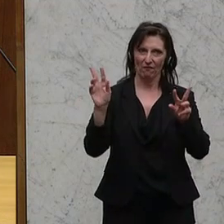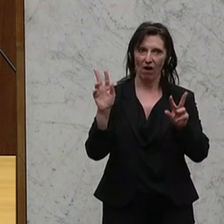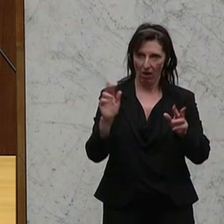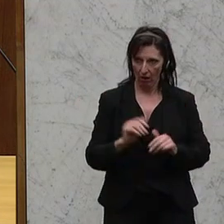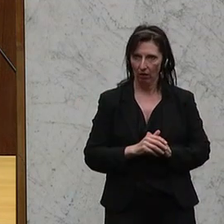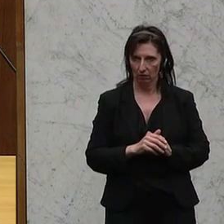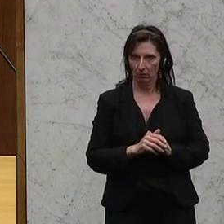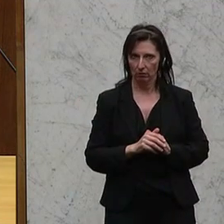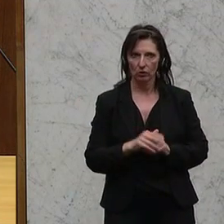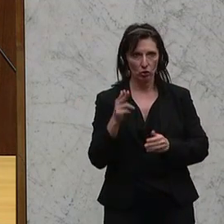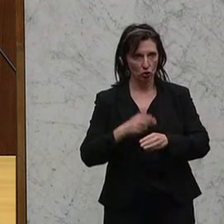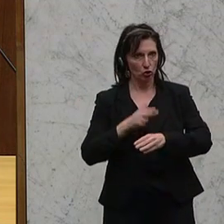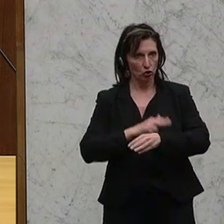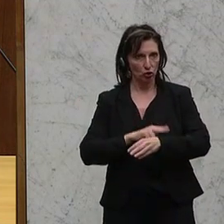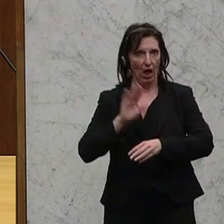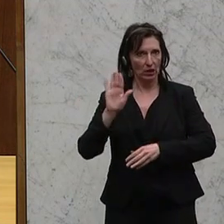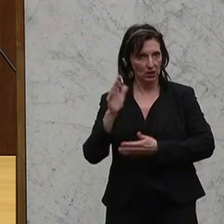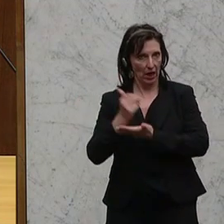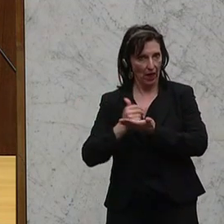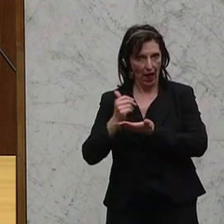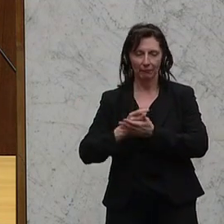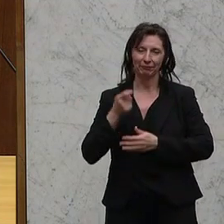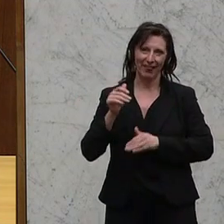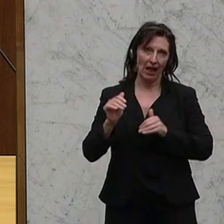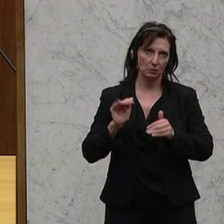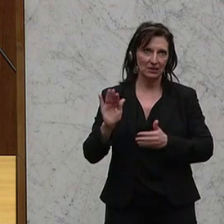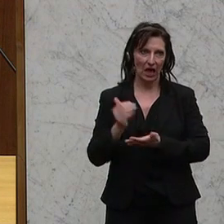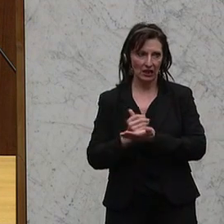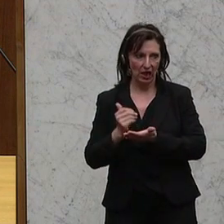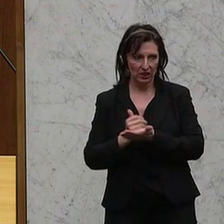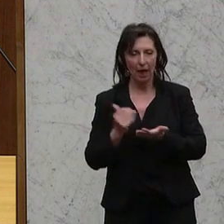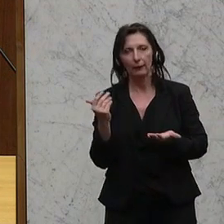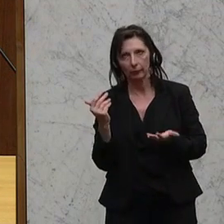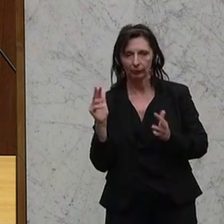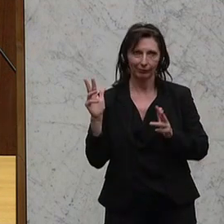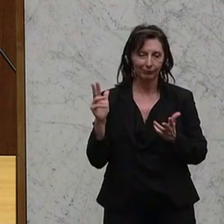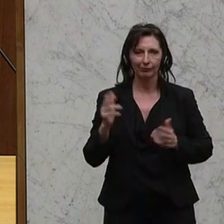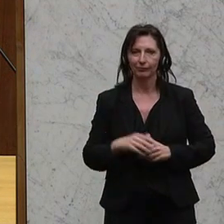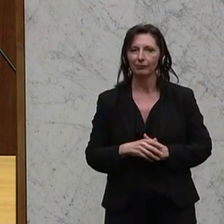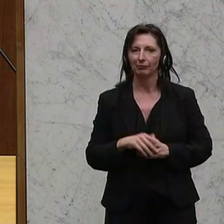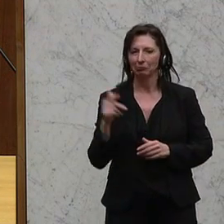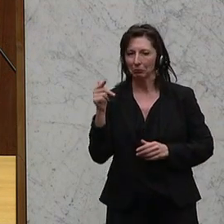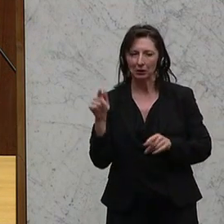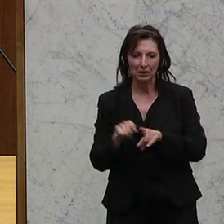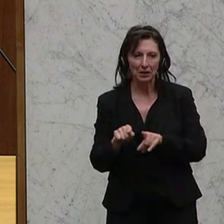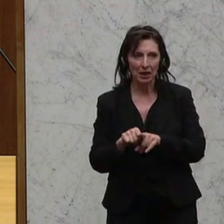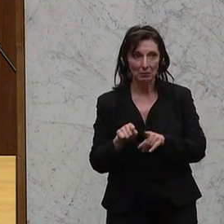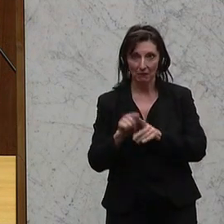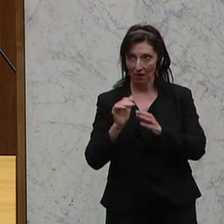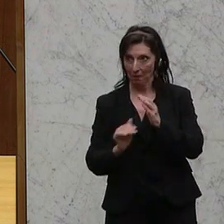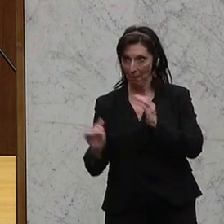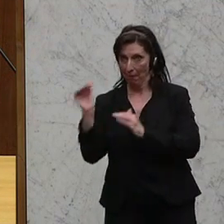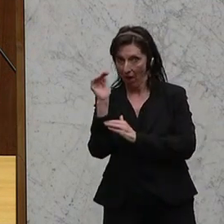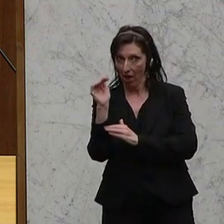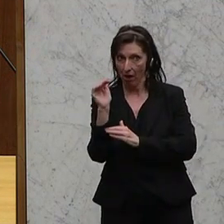Einnahmen für den Staat und den Finanzminister, wie man gerne sagt, ein bisschen dekodant, ja, steigen, dann hat man